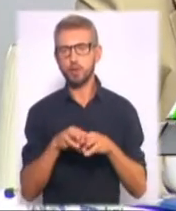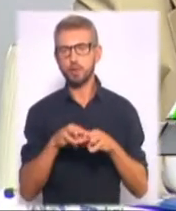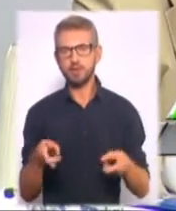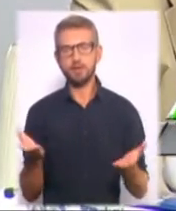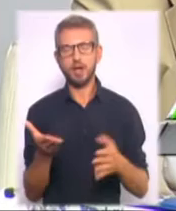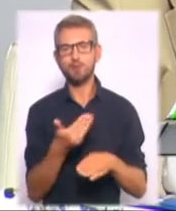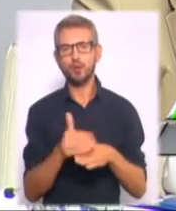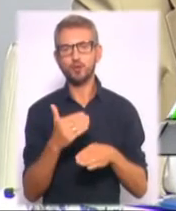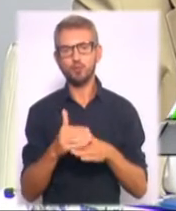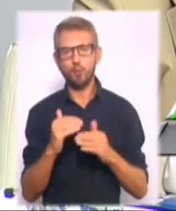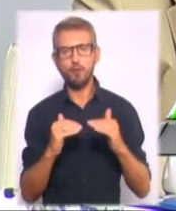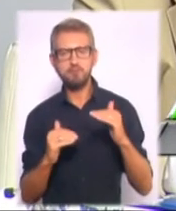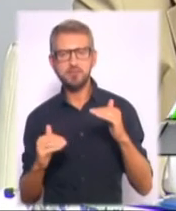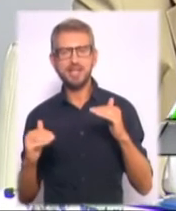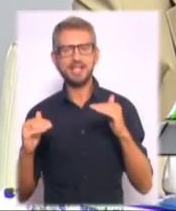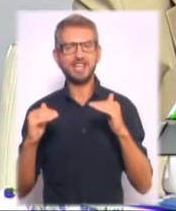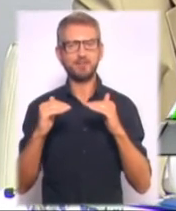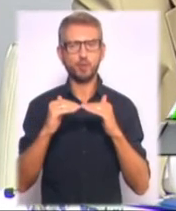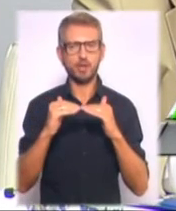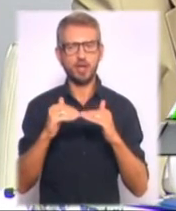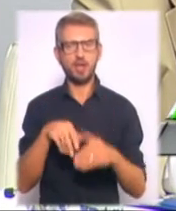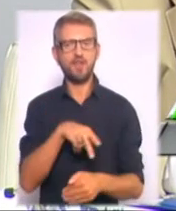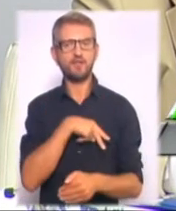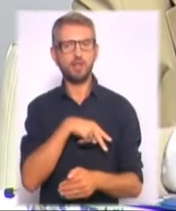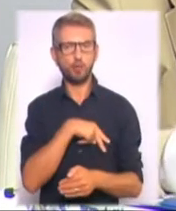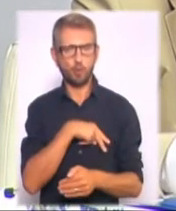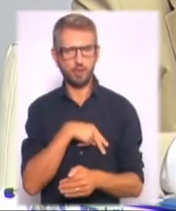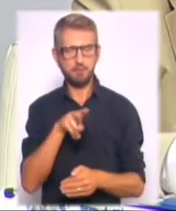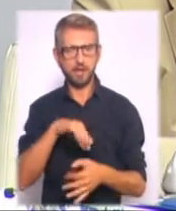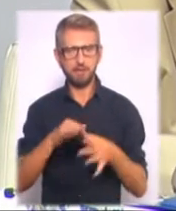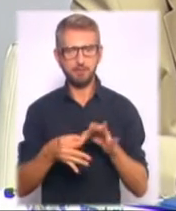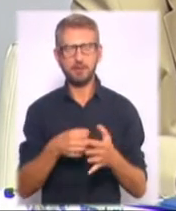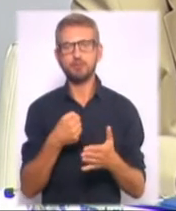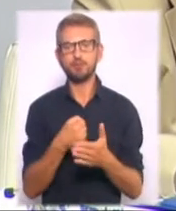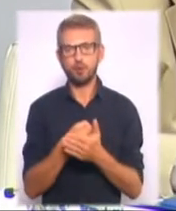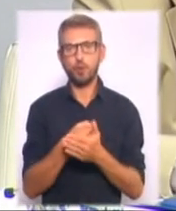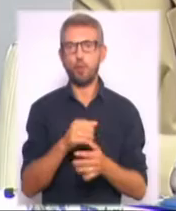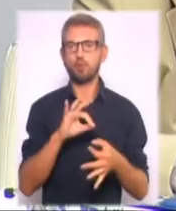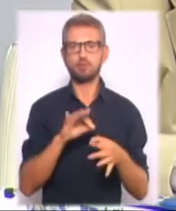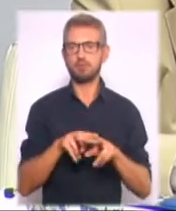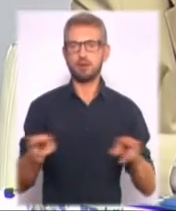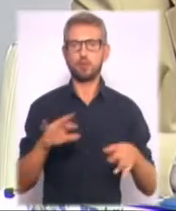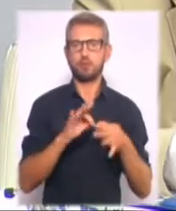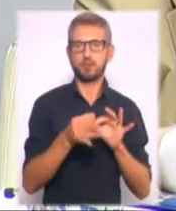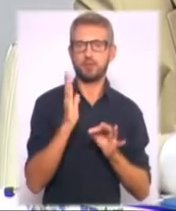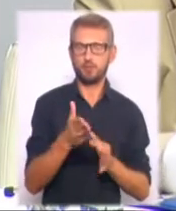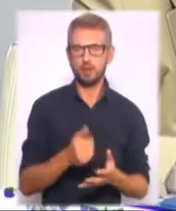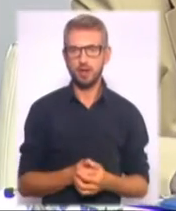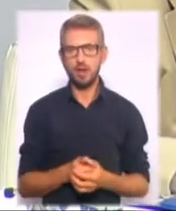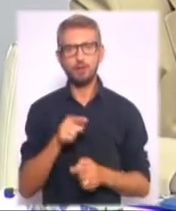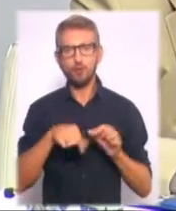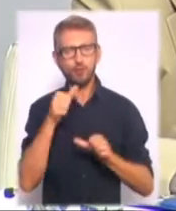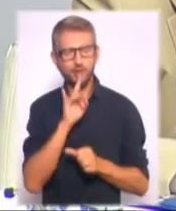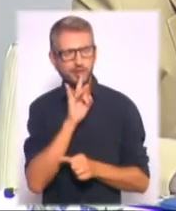поступово прирівнює винагороди паралімпійцям до олімпійських винагород. Ще в цьому році це не буде